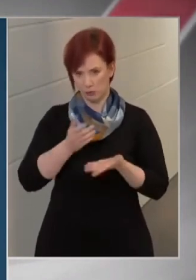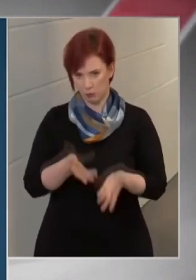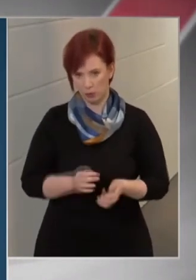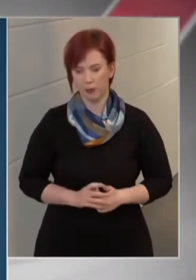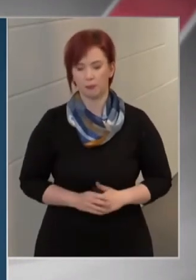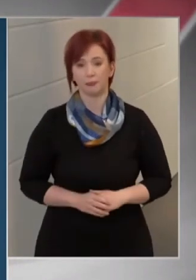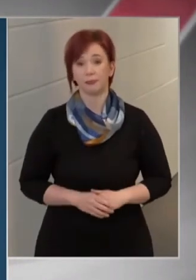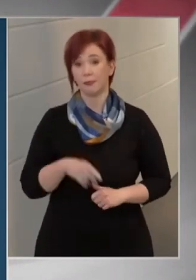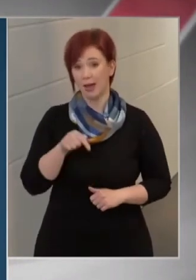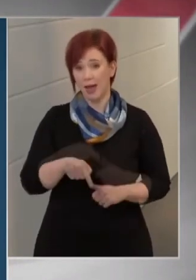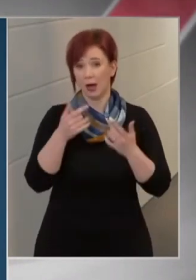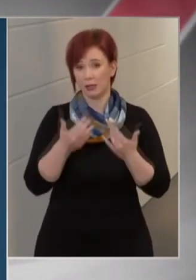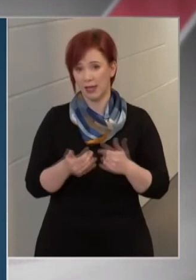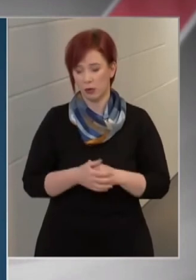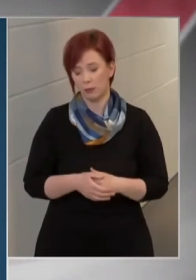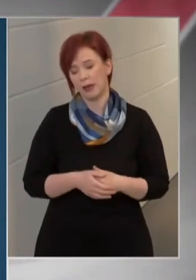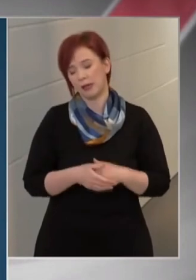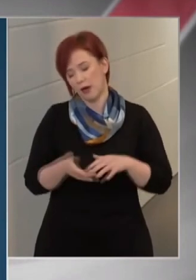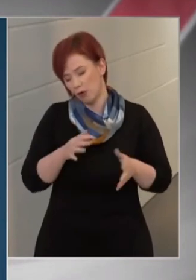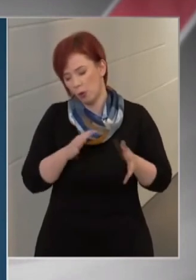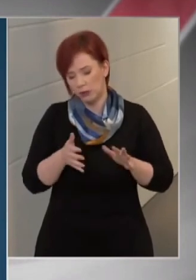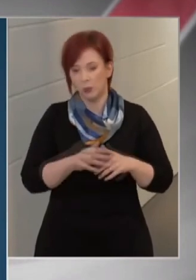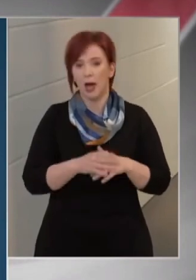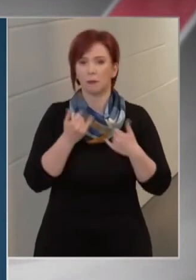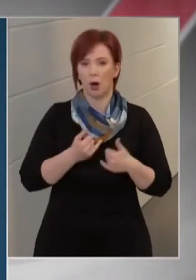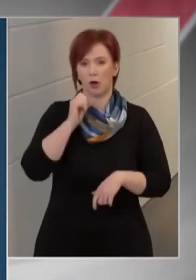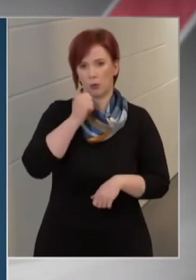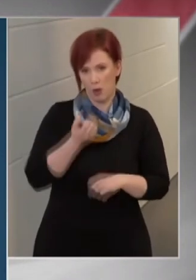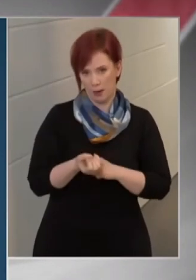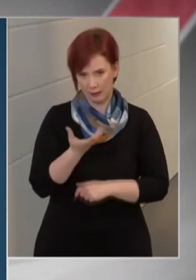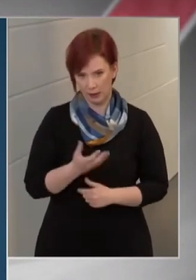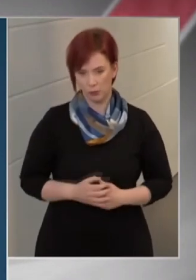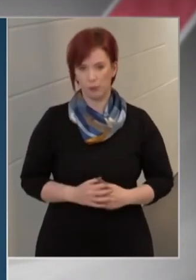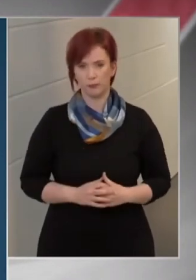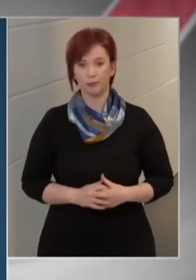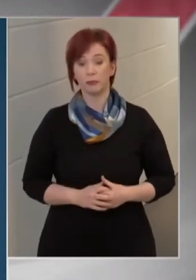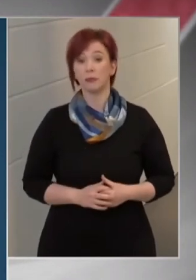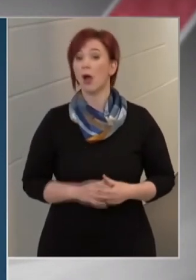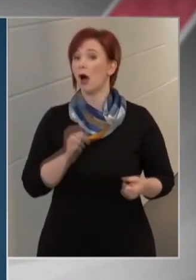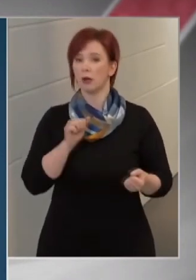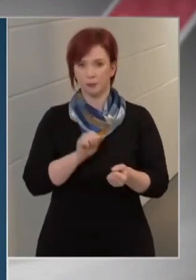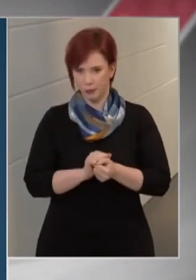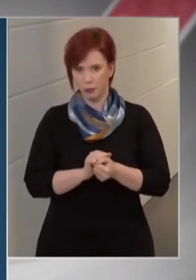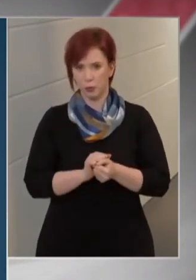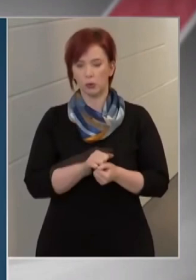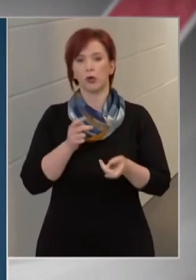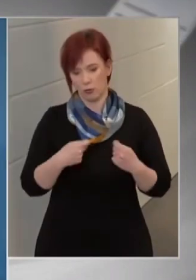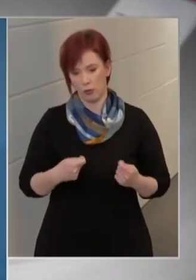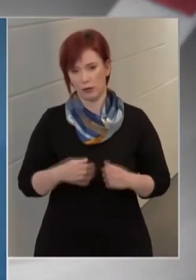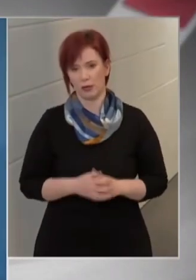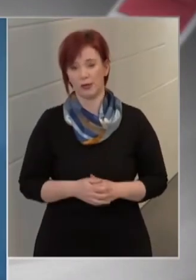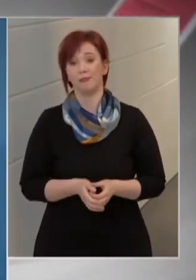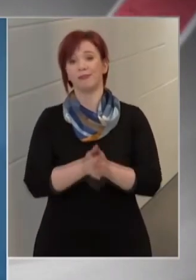Ennek az eredménye nagy valószínűséggel ma holnap kiderül. Ezen a héten 102.960 adag Pfizer,